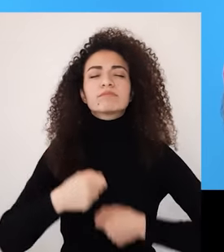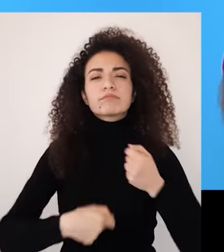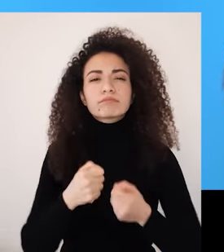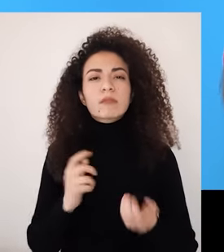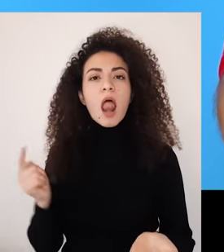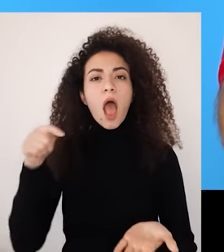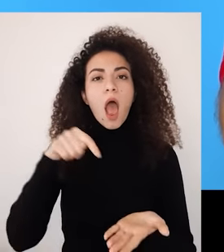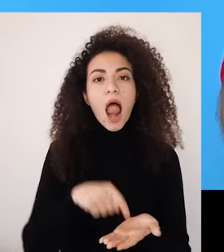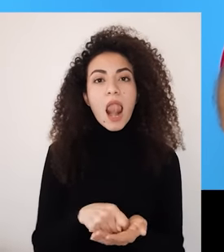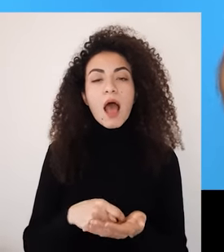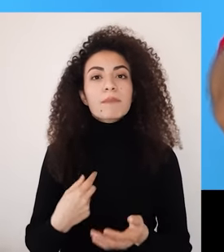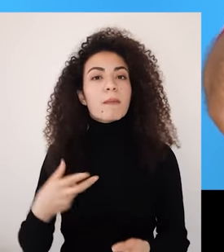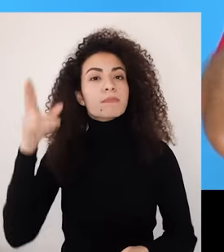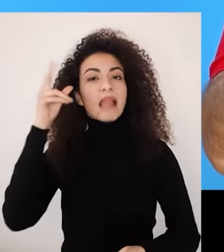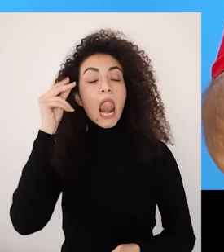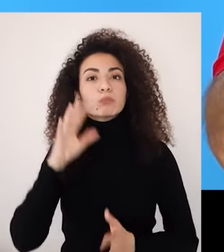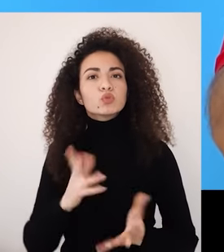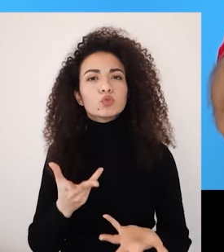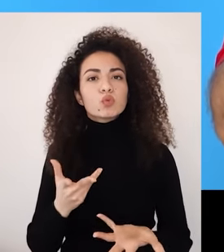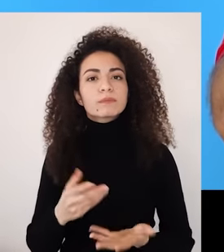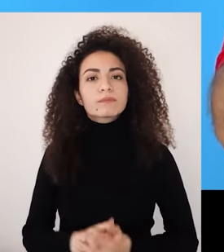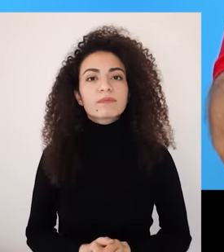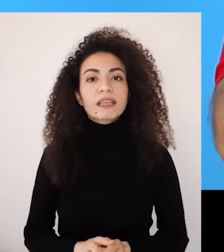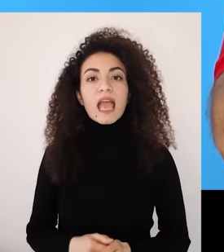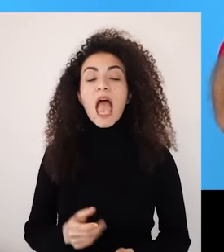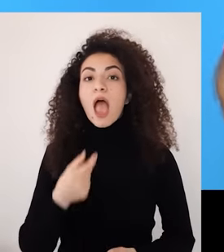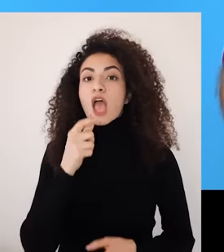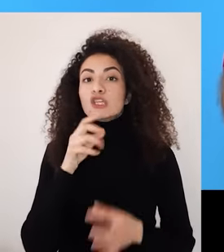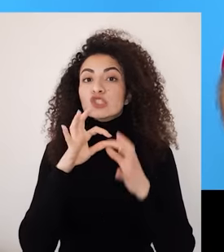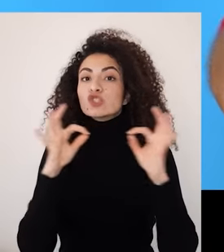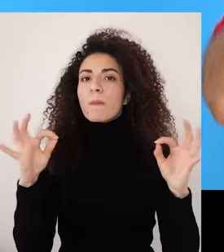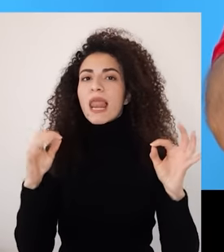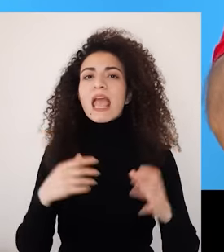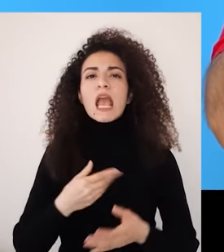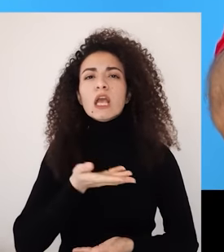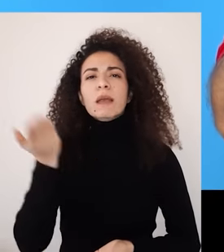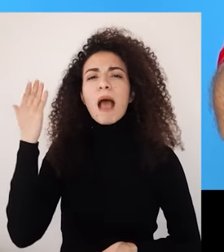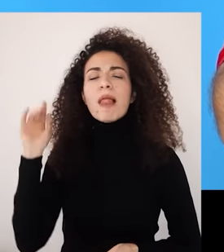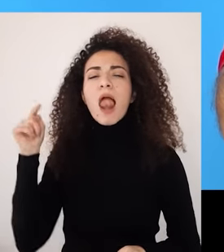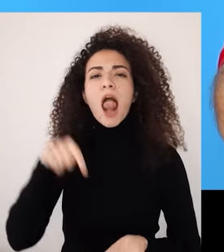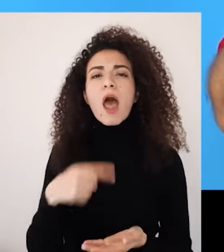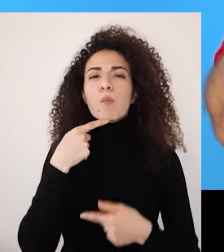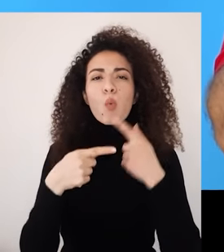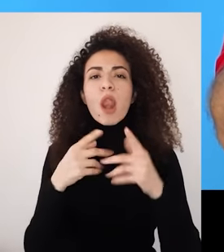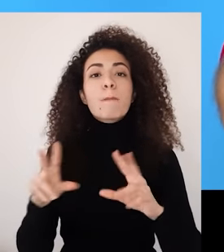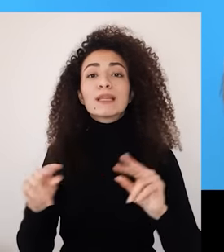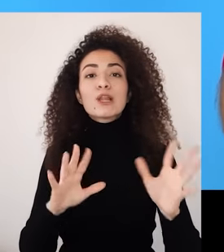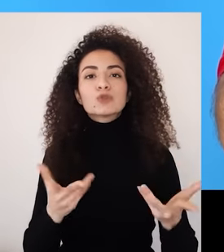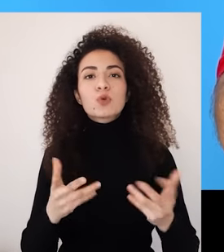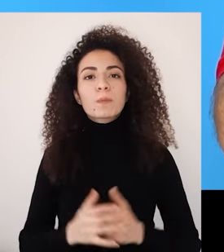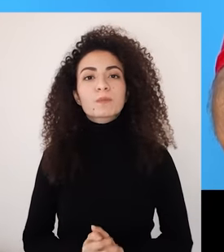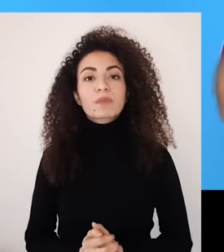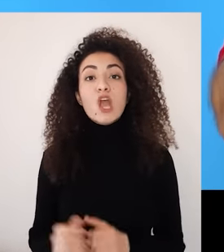غيرنا هالحكمة بنحصل عليها بمدرسة الحياة بتتلخص بعبارات أم أقوال من أولى نفسنا وبتعطينا قوة وشجاعة